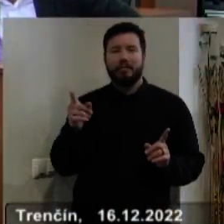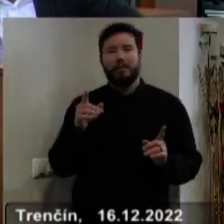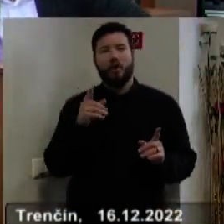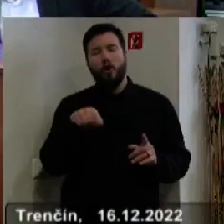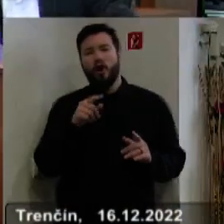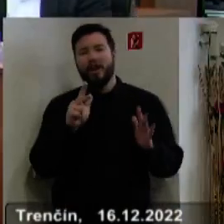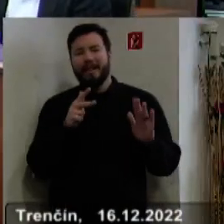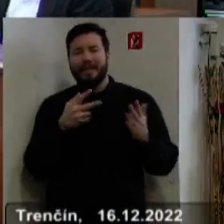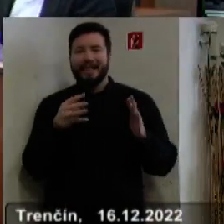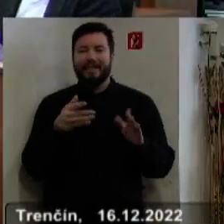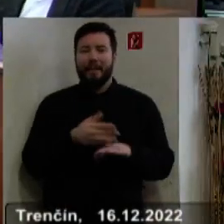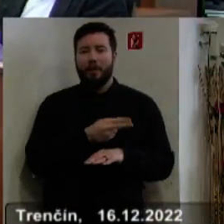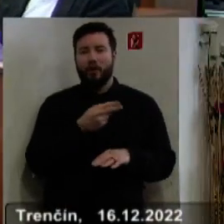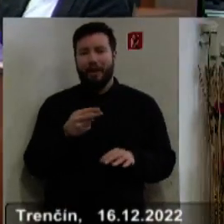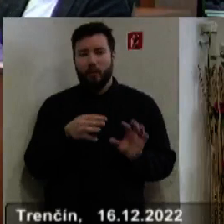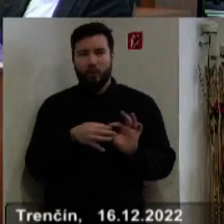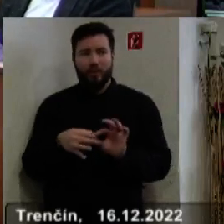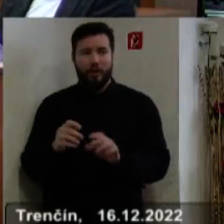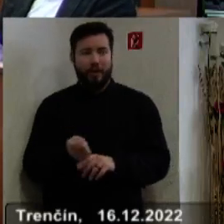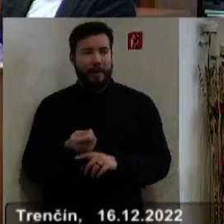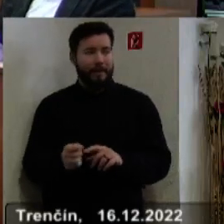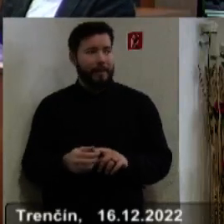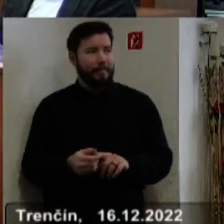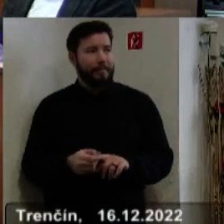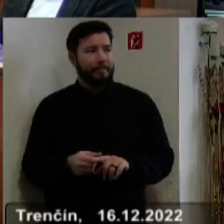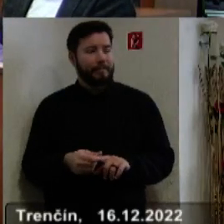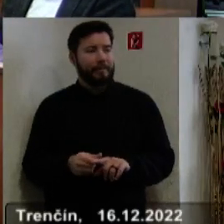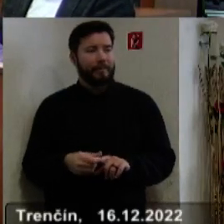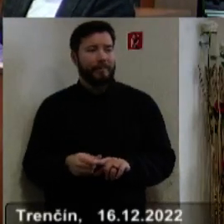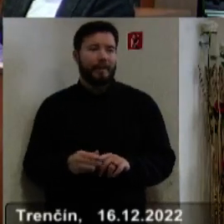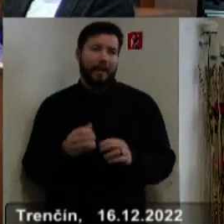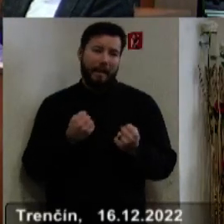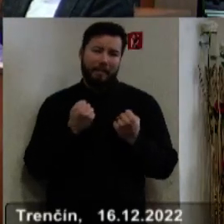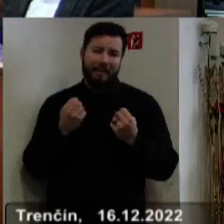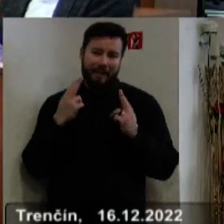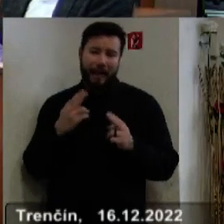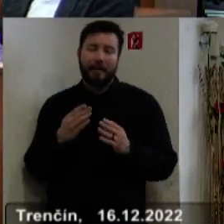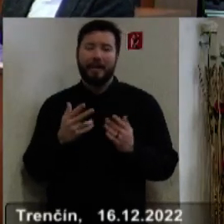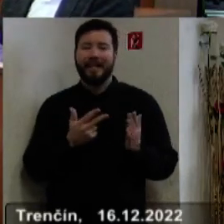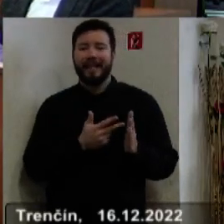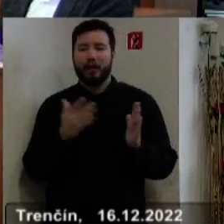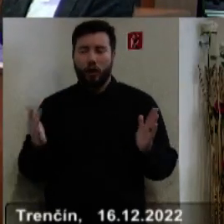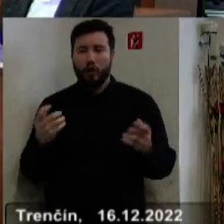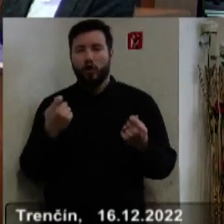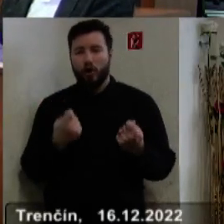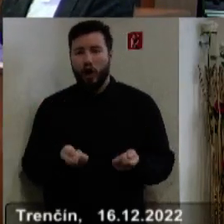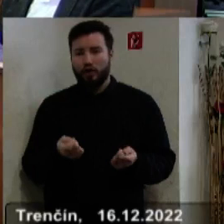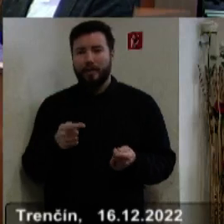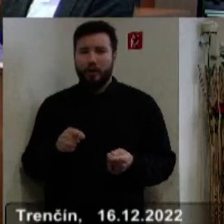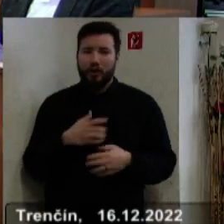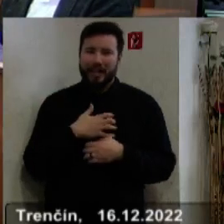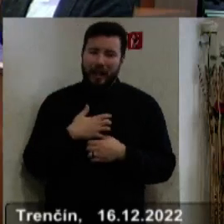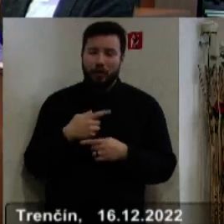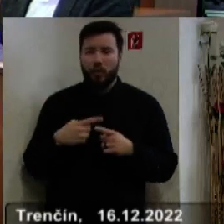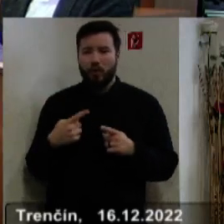miliónov eur na tieto opravy, ktoré my mali z bežných, z bežných výdavkov, tak ja pevne veľmi, tie ďalšie 3 roky dokážeme aj toto cez náš